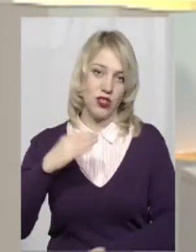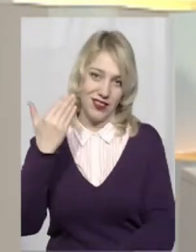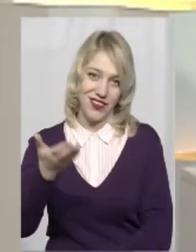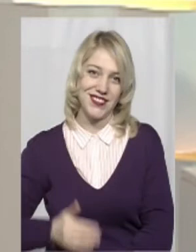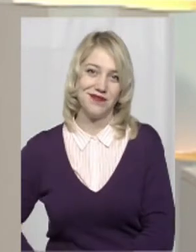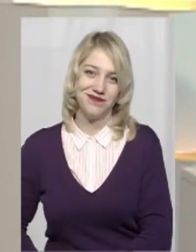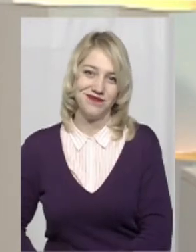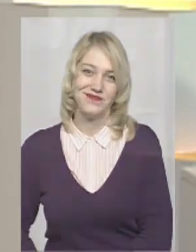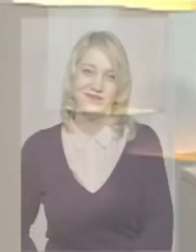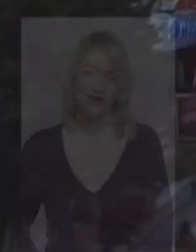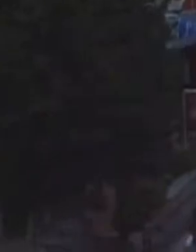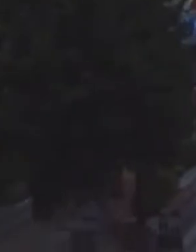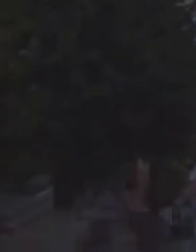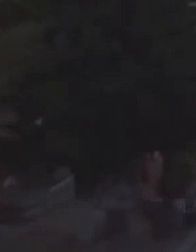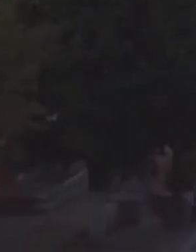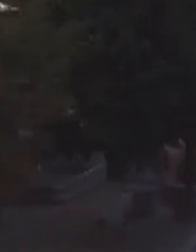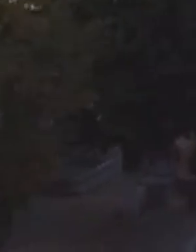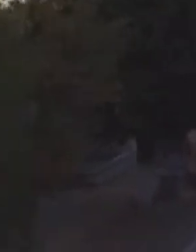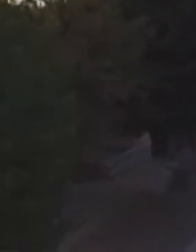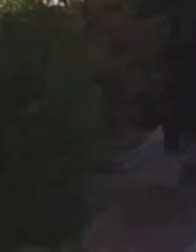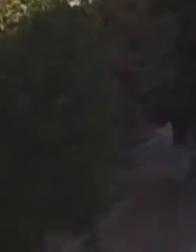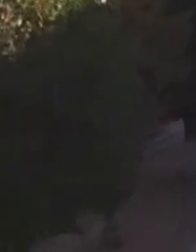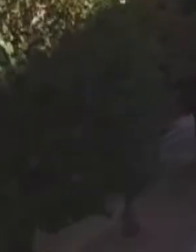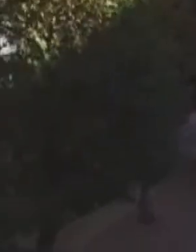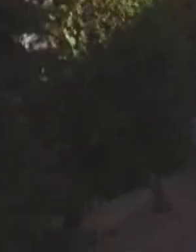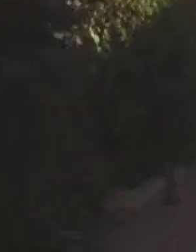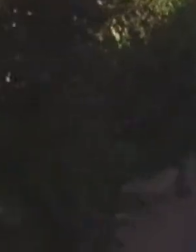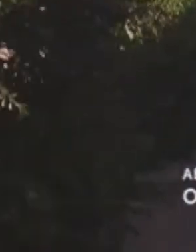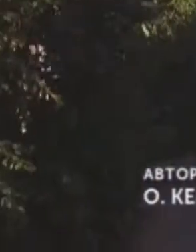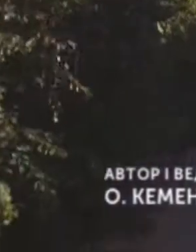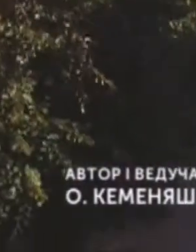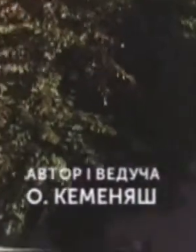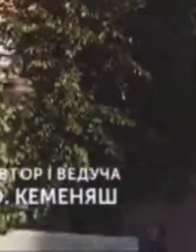Наразі дякую, нехай